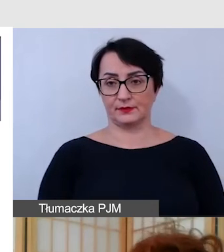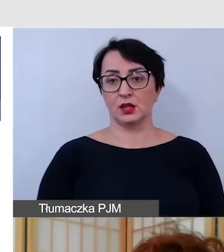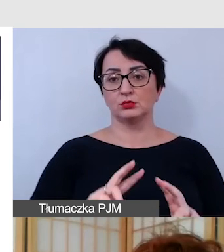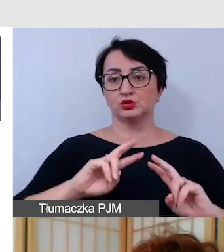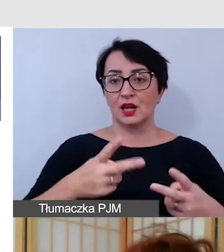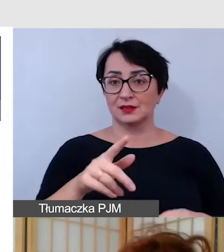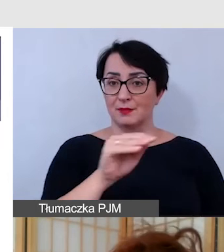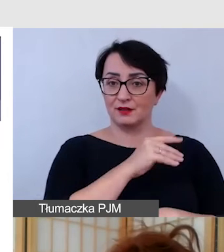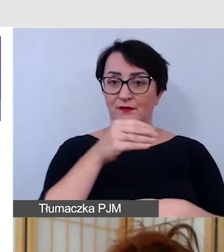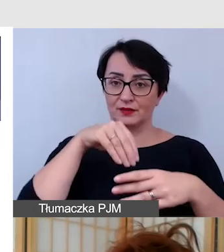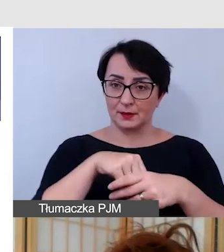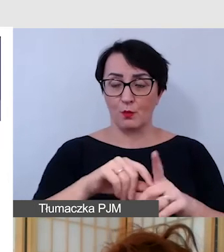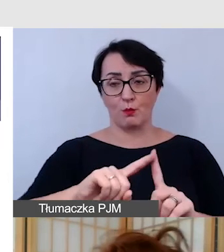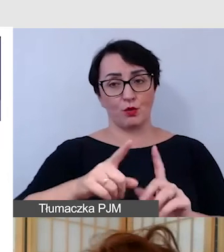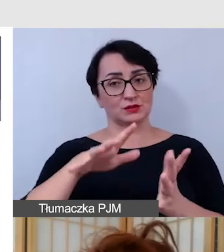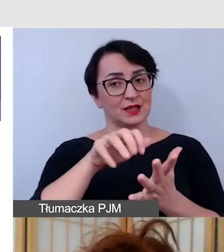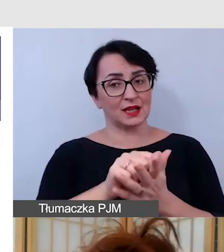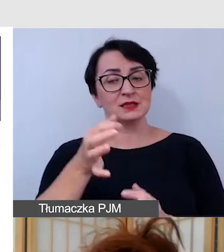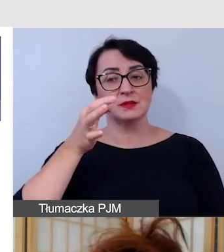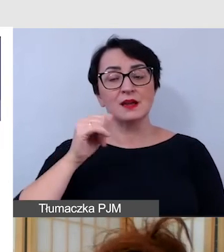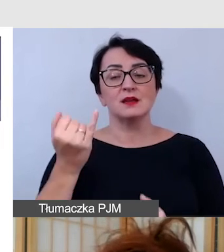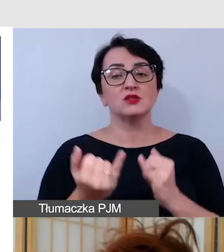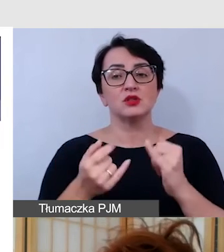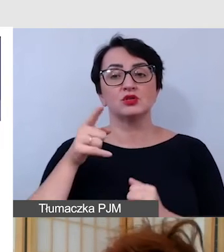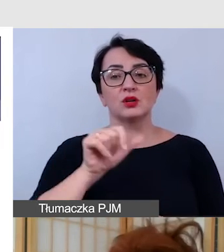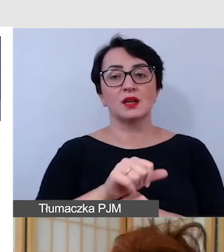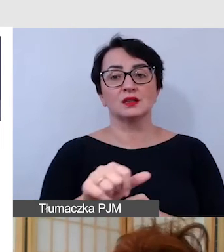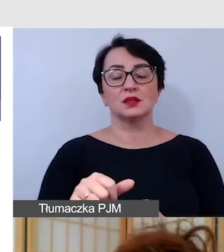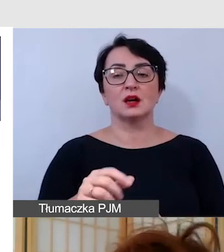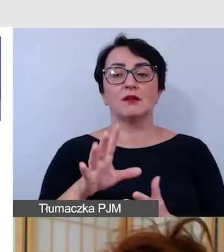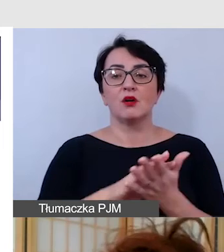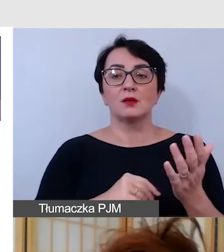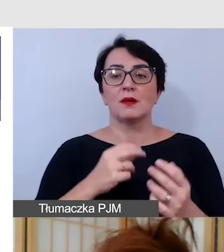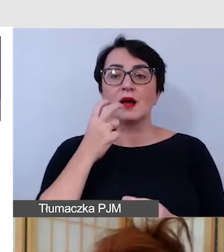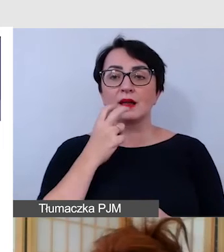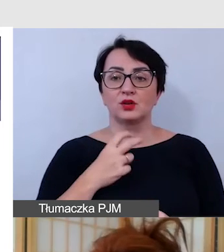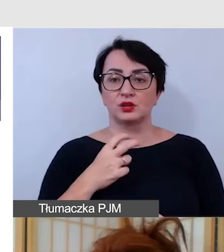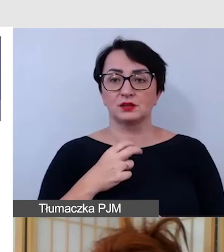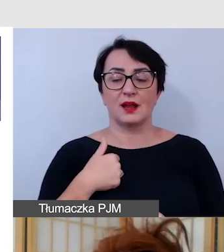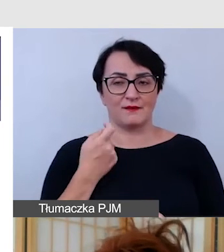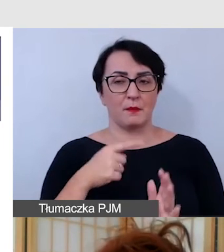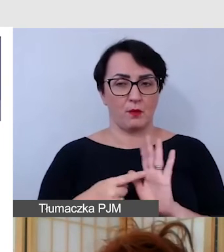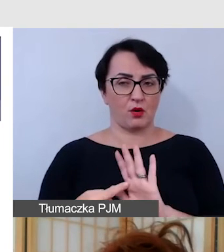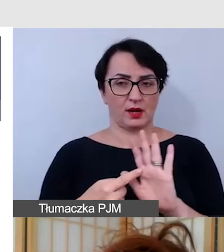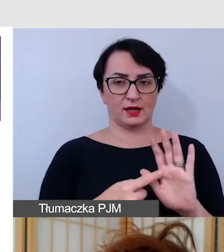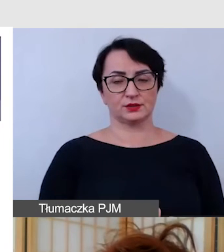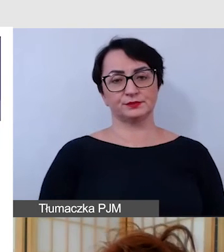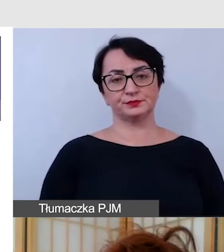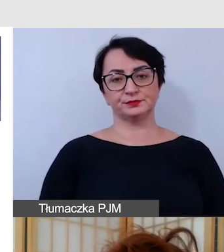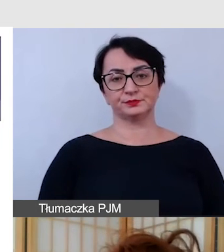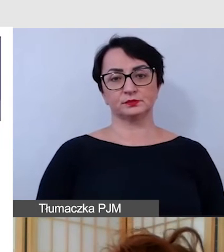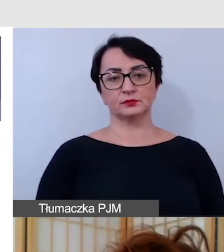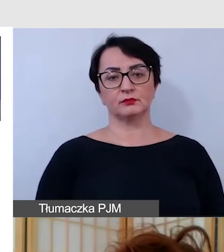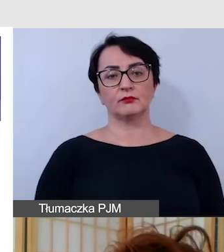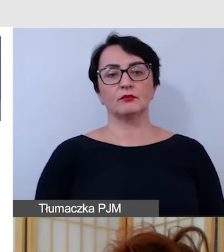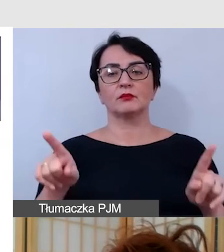materiałach po zajęciach, szczególnie jeżeli jest to w formie elektronicznej, co za chwilkę zaprezentuje. No i przede wszystkim